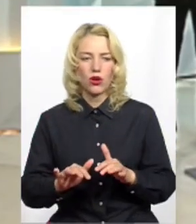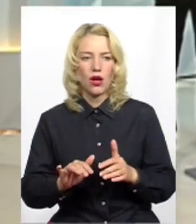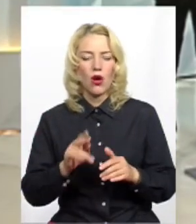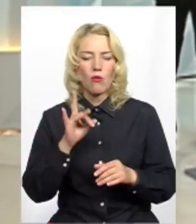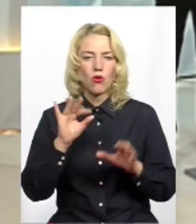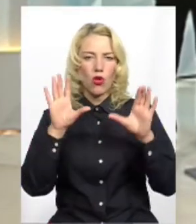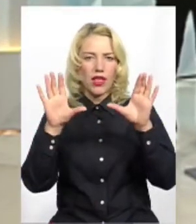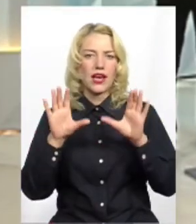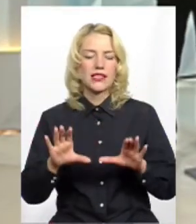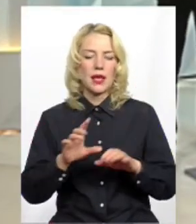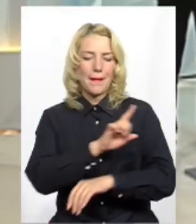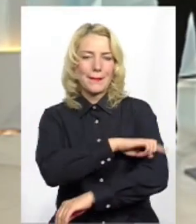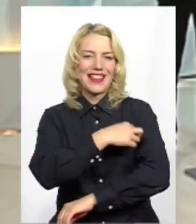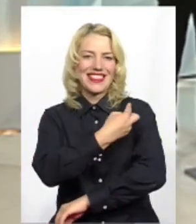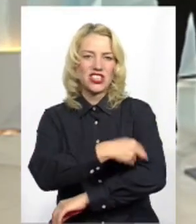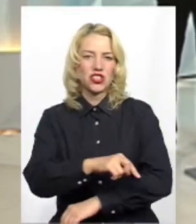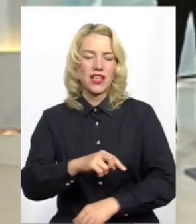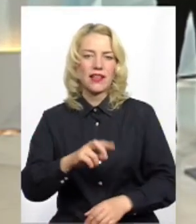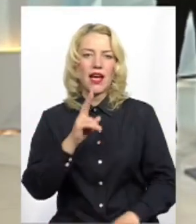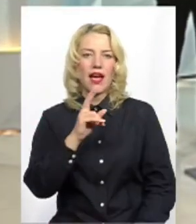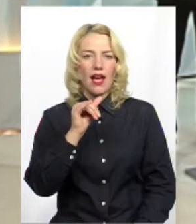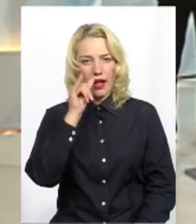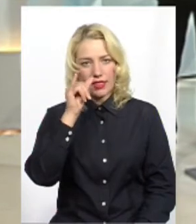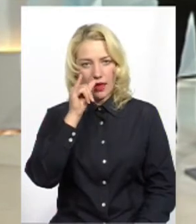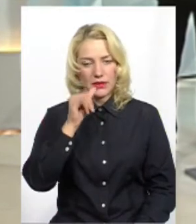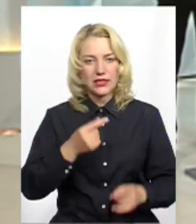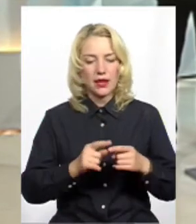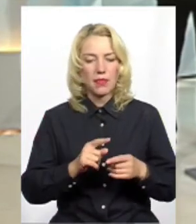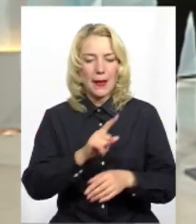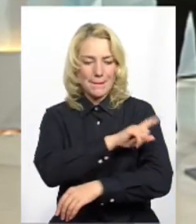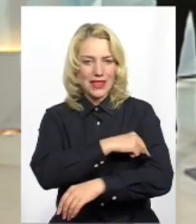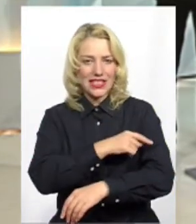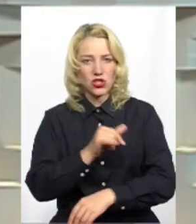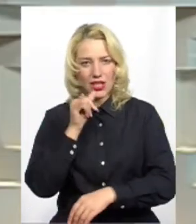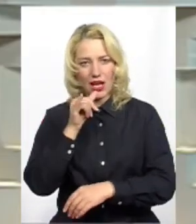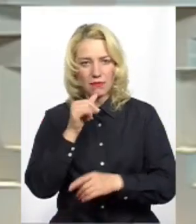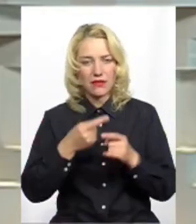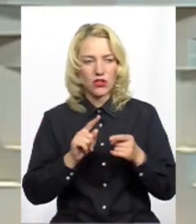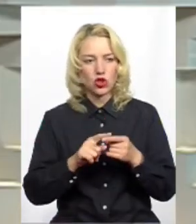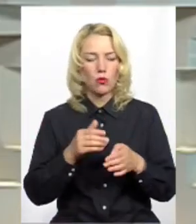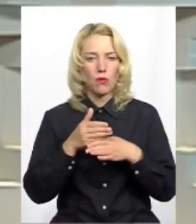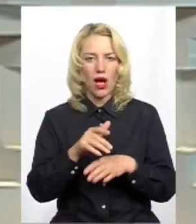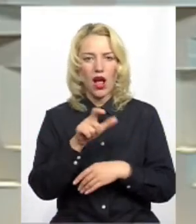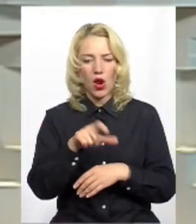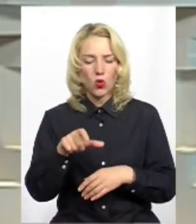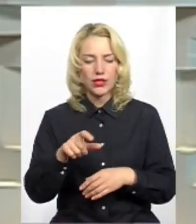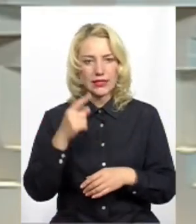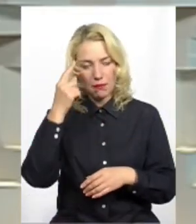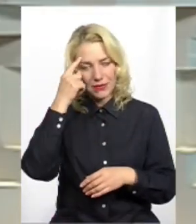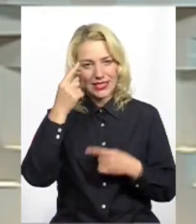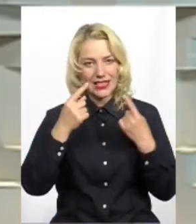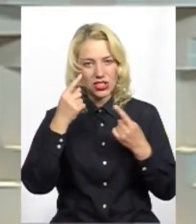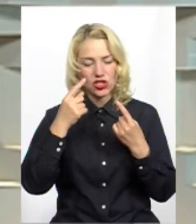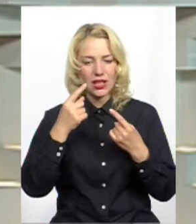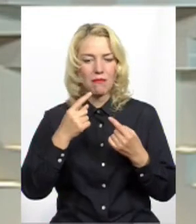легалізацію медичного канабісу. Медичний канабіол допомагає людям справлятися з психічними